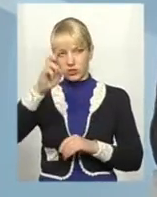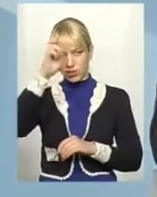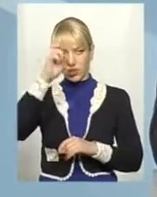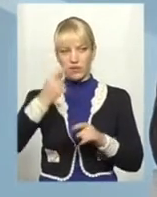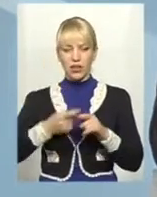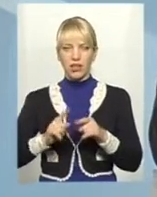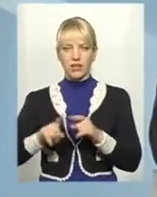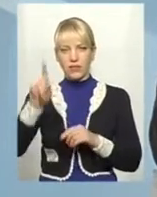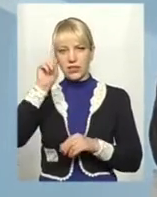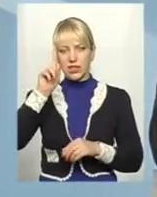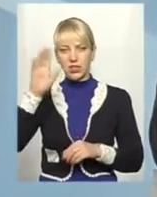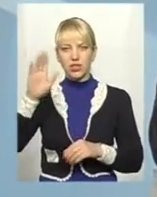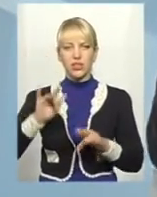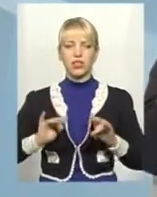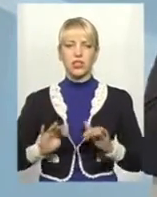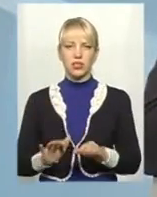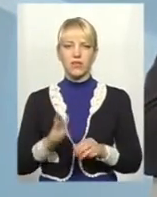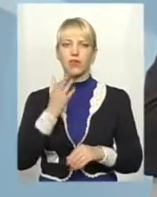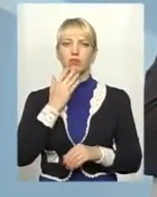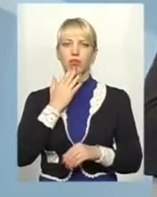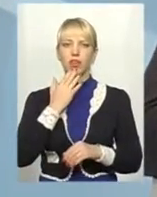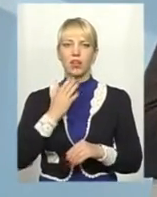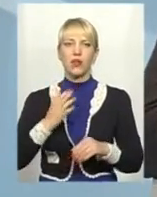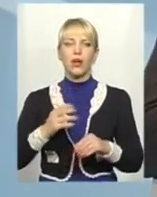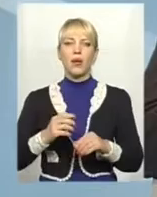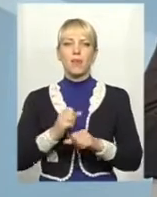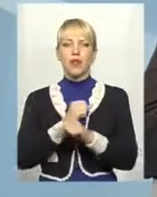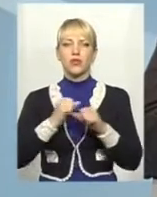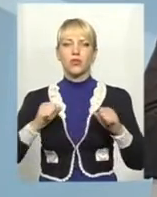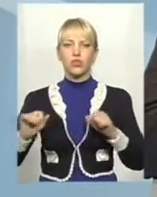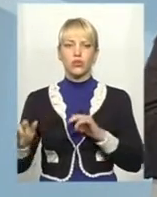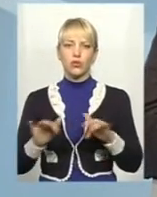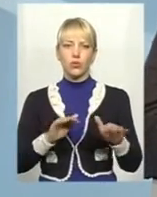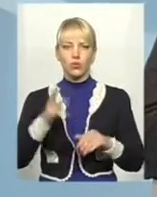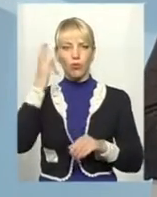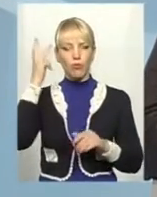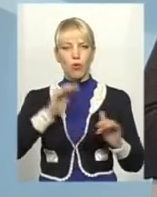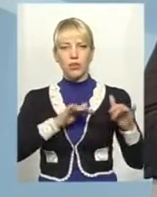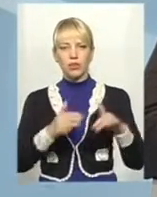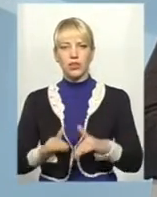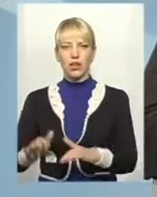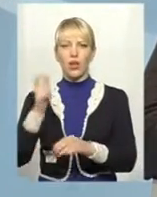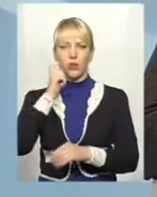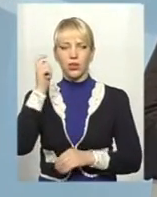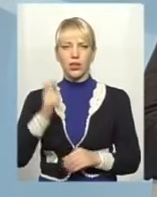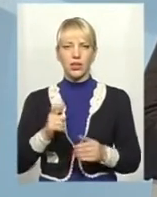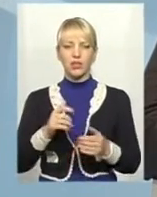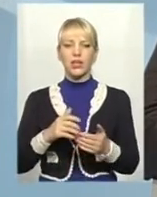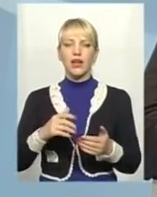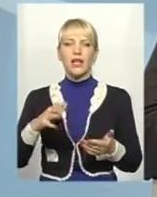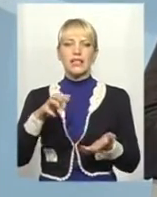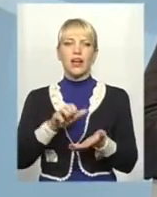визначних діячів національного патріотичного руху Поділля та України, звичайно, своє місце займає